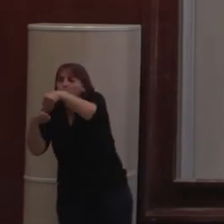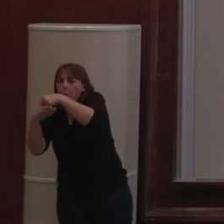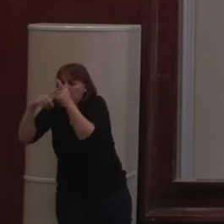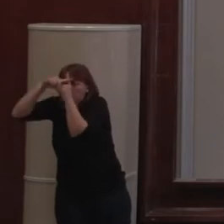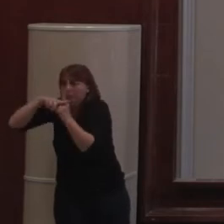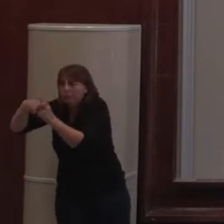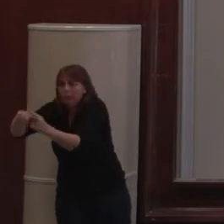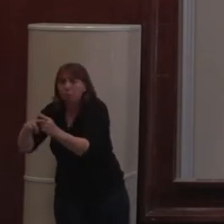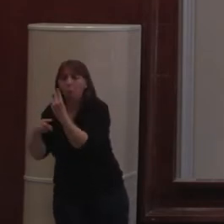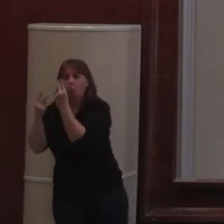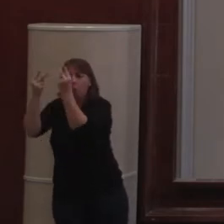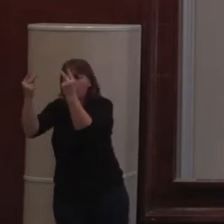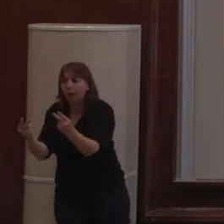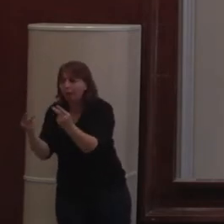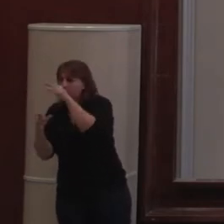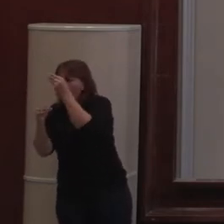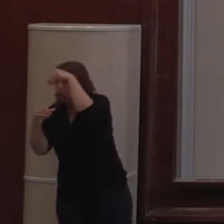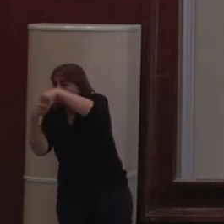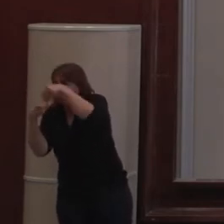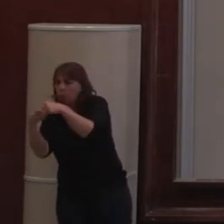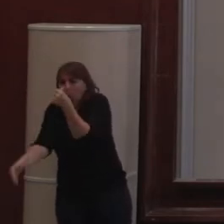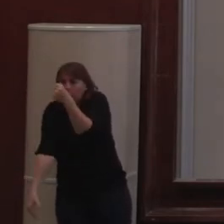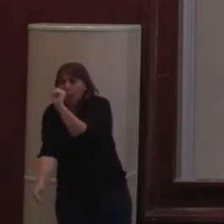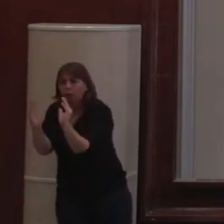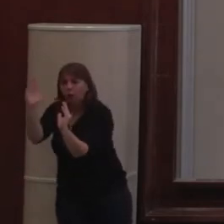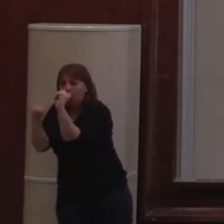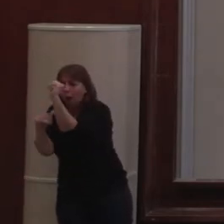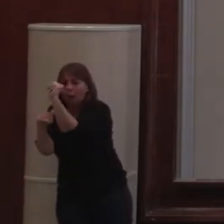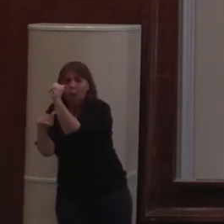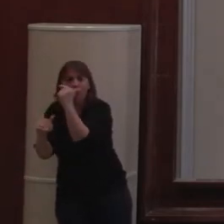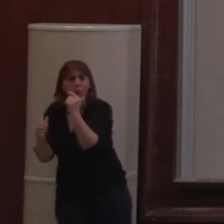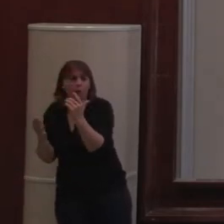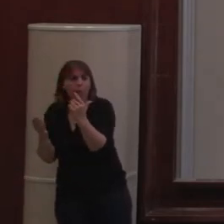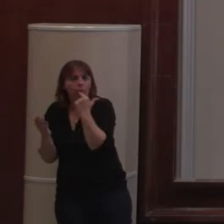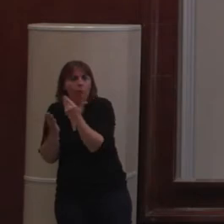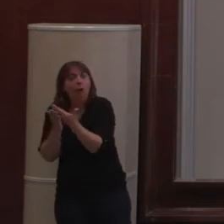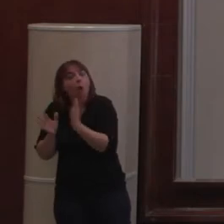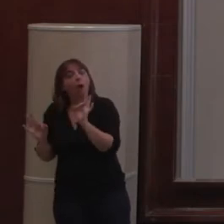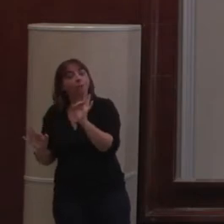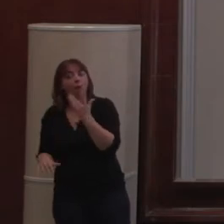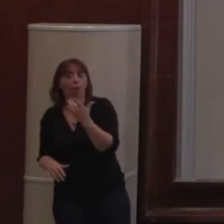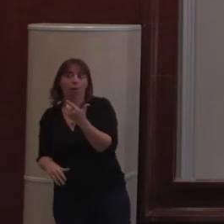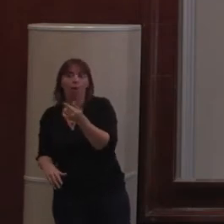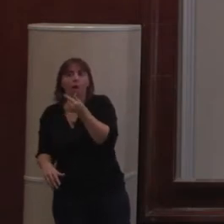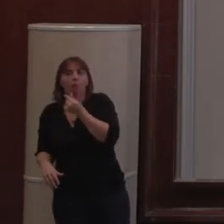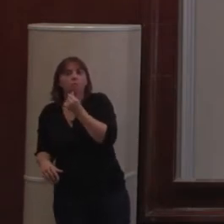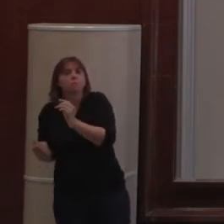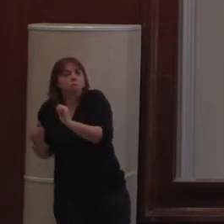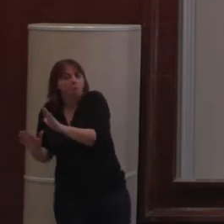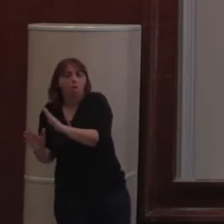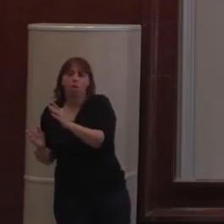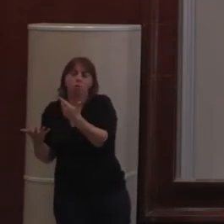une page avec un contenu et puis c'est tout. C'était très carré, donc simple à utiliser, mais pas très flexible. On est allé